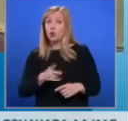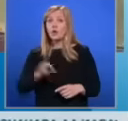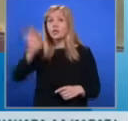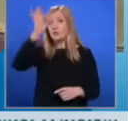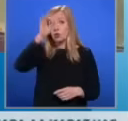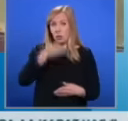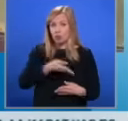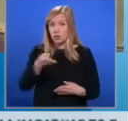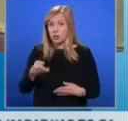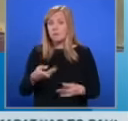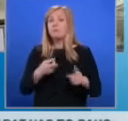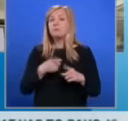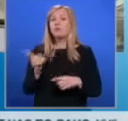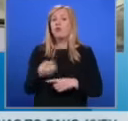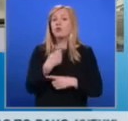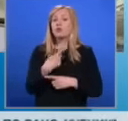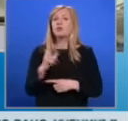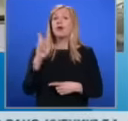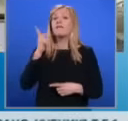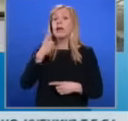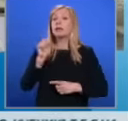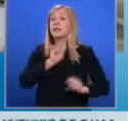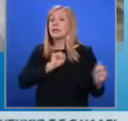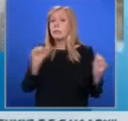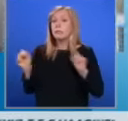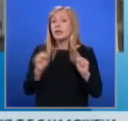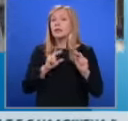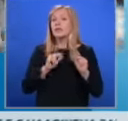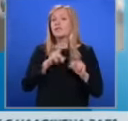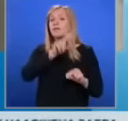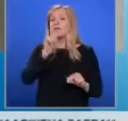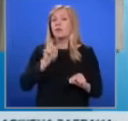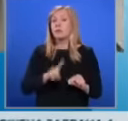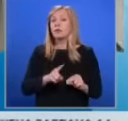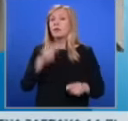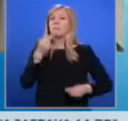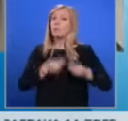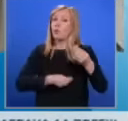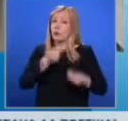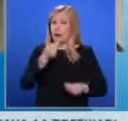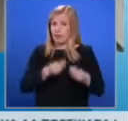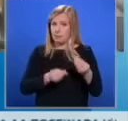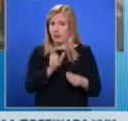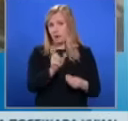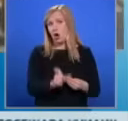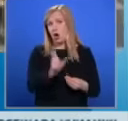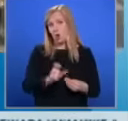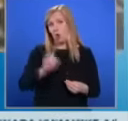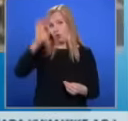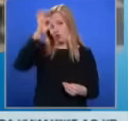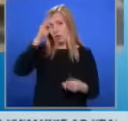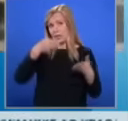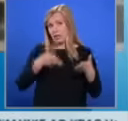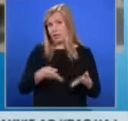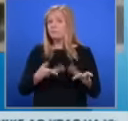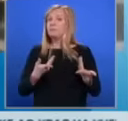са ученици. От ръководството на Френската гимназия заявиха, че става въпрос за проблемен ученик. Признаха, че са